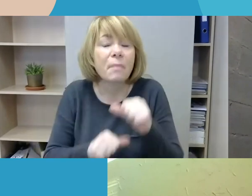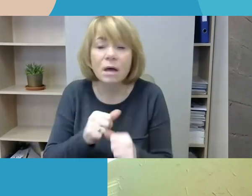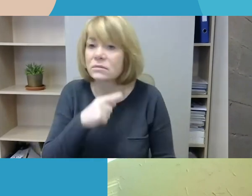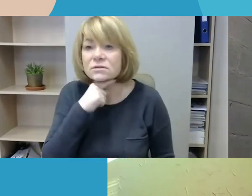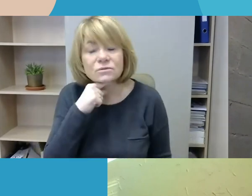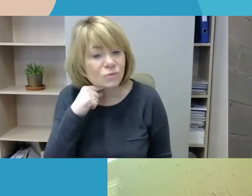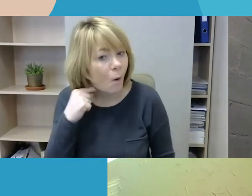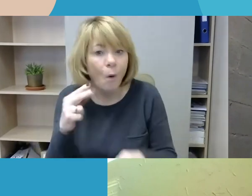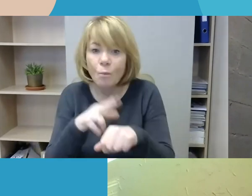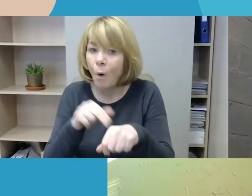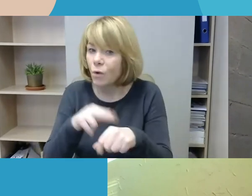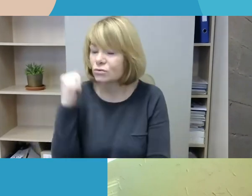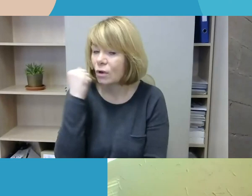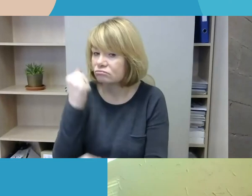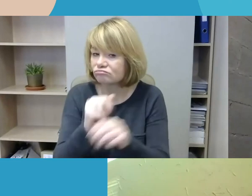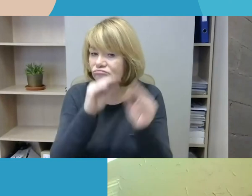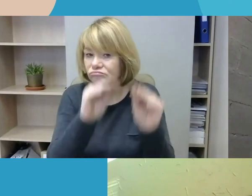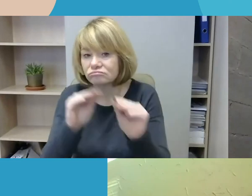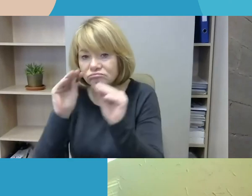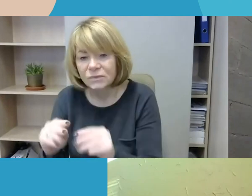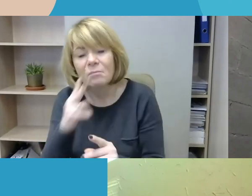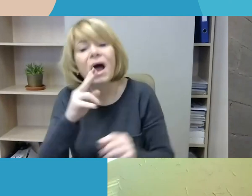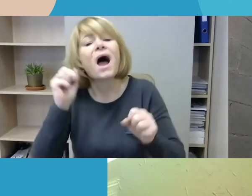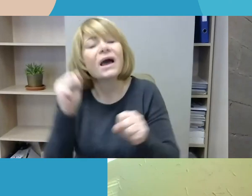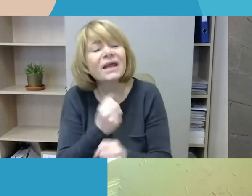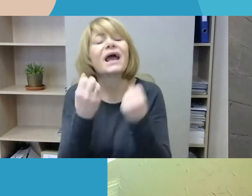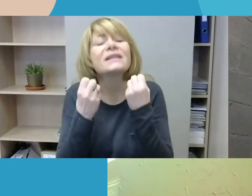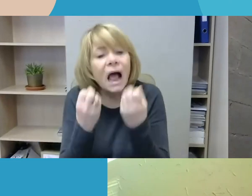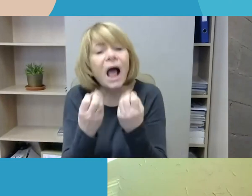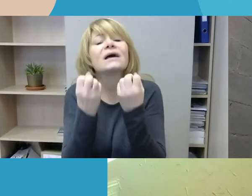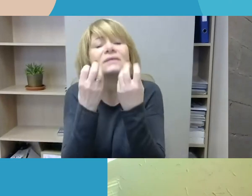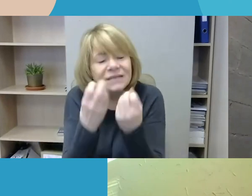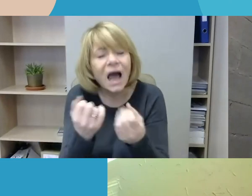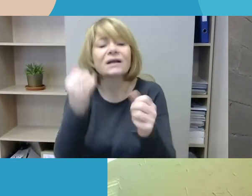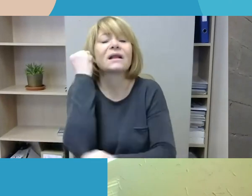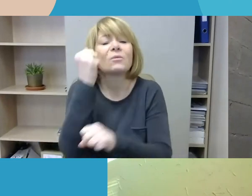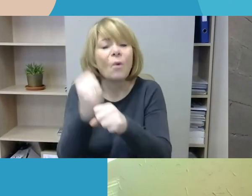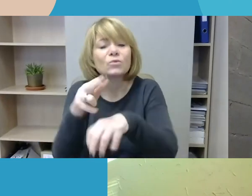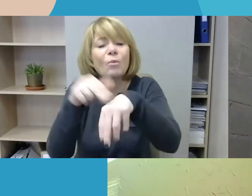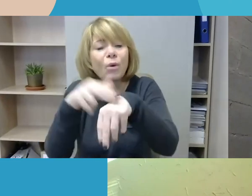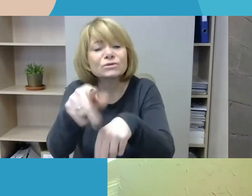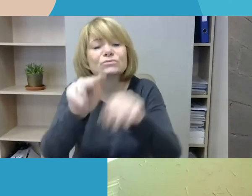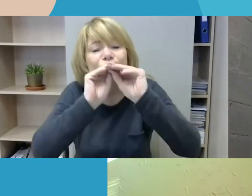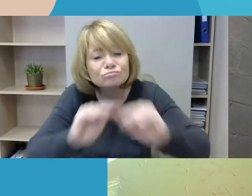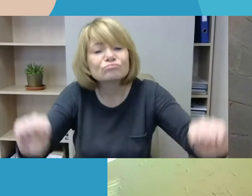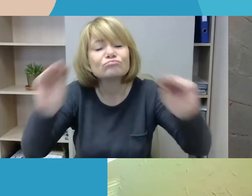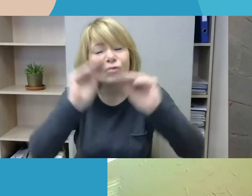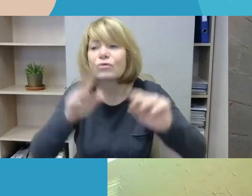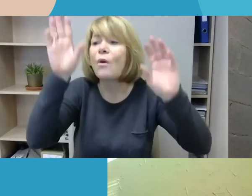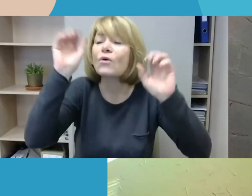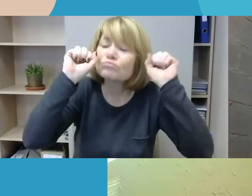bet tikime, jog turime eiti dar toliau, mokyti dar daugiau pareigūnų, kad jie gebėtų atpažinti,